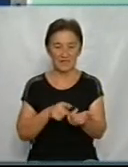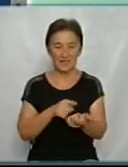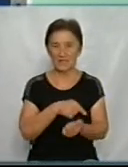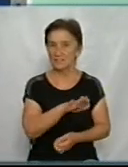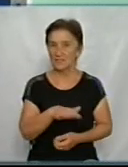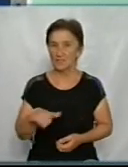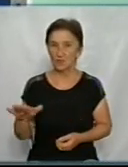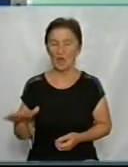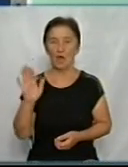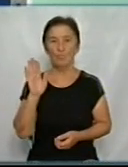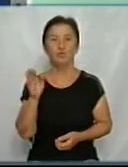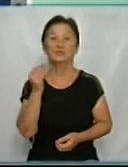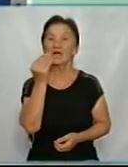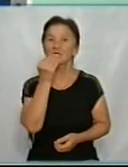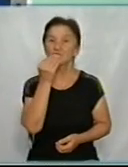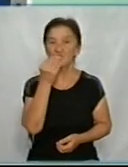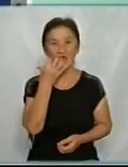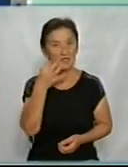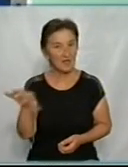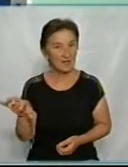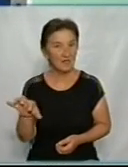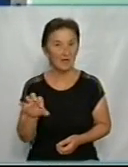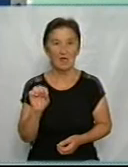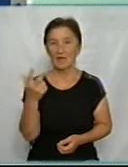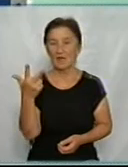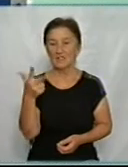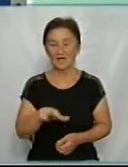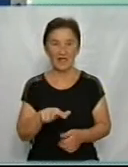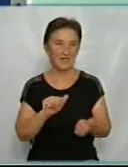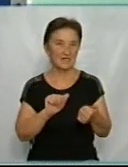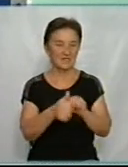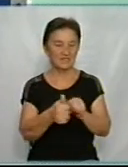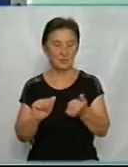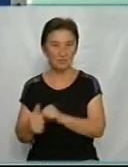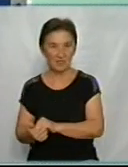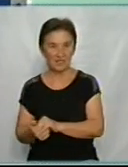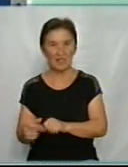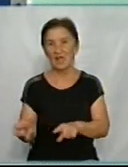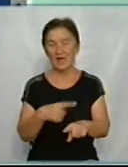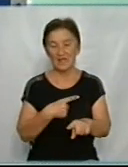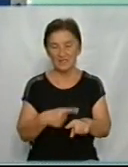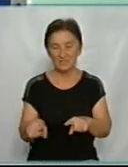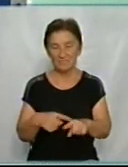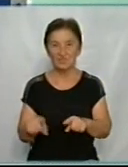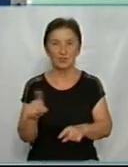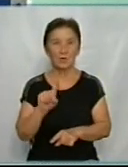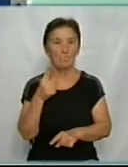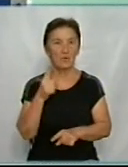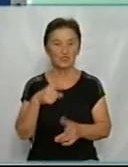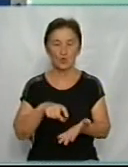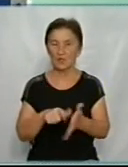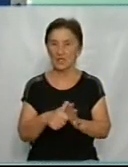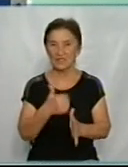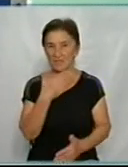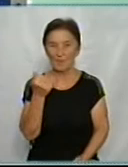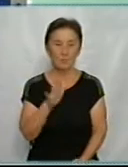проходити харчування гаряче на три зміни поділено. Тобто швидше за все, так як першого класу немає, то буде